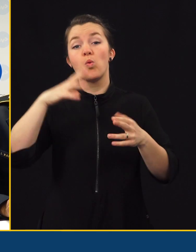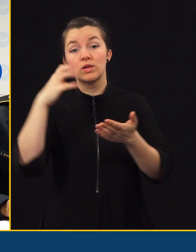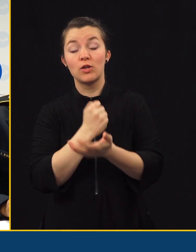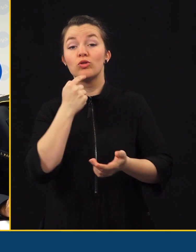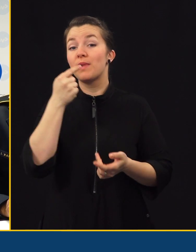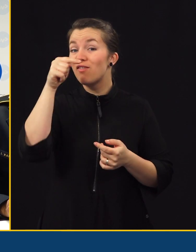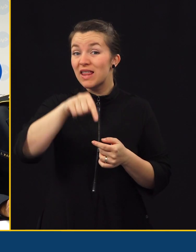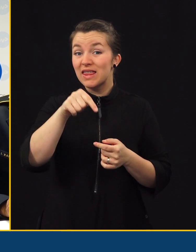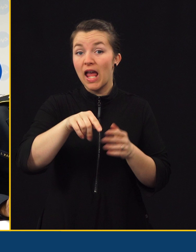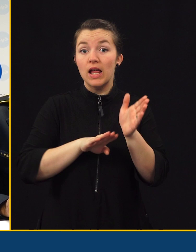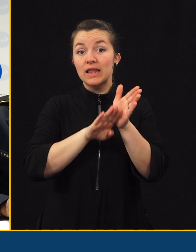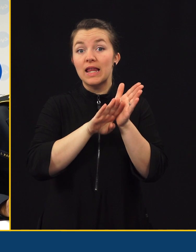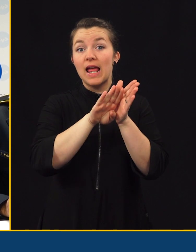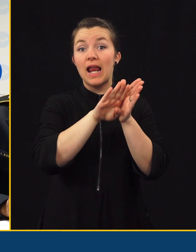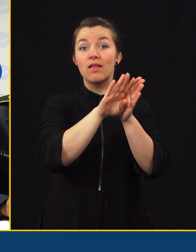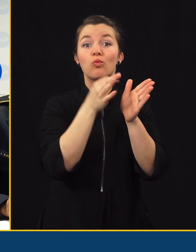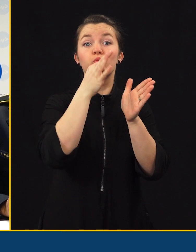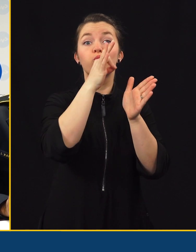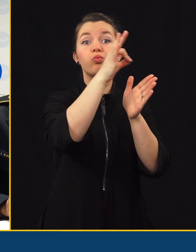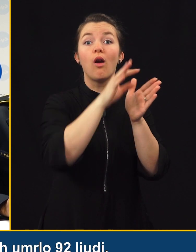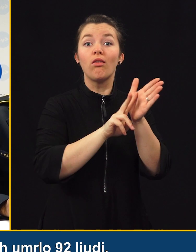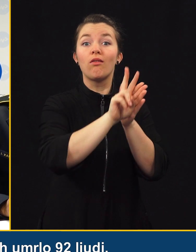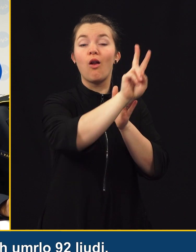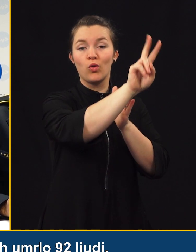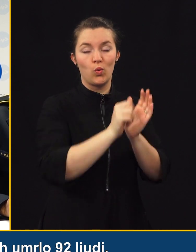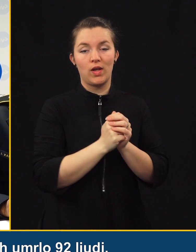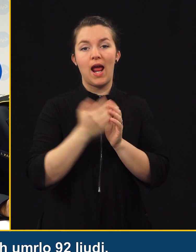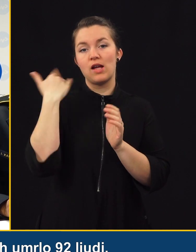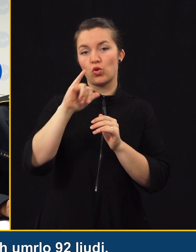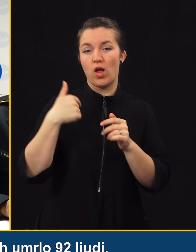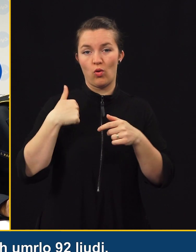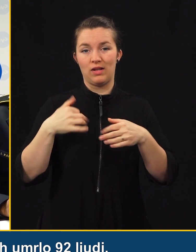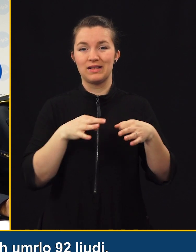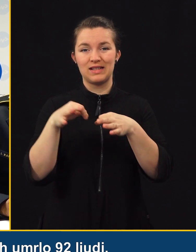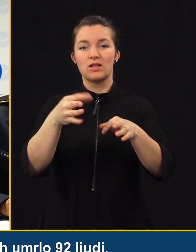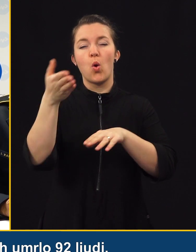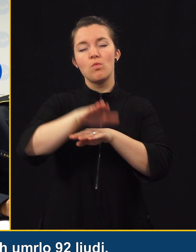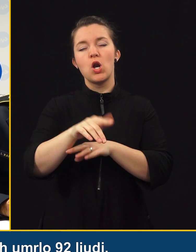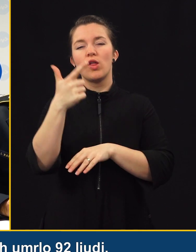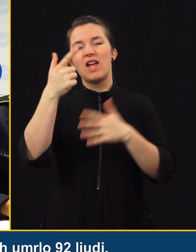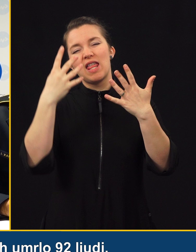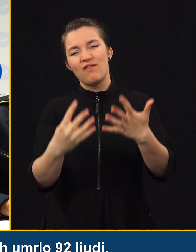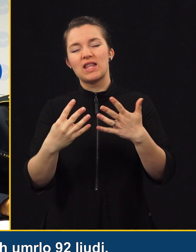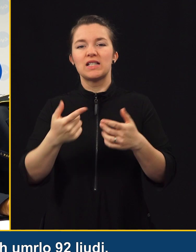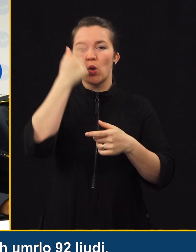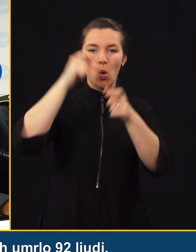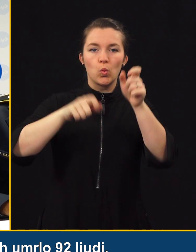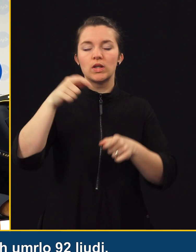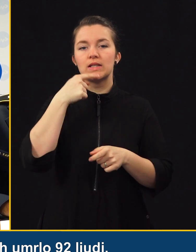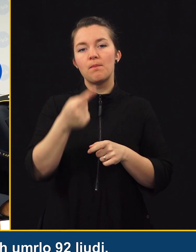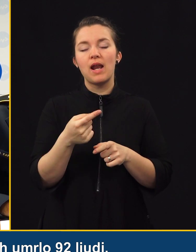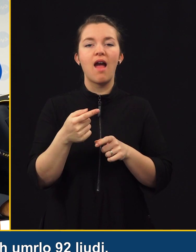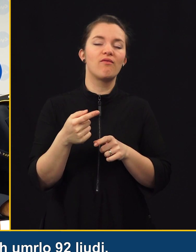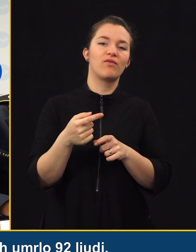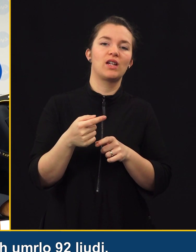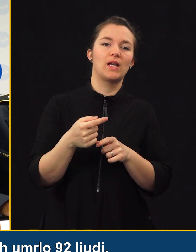uspešno. Se pravi, da se ta trend nadaljuje in v lanskem letu je na naših cestah umrlo 92 ljudi, se pravi,